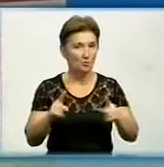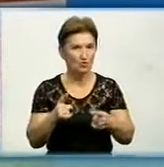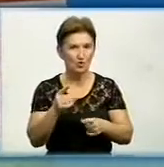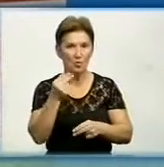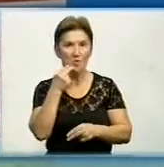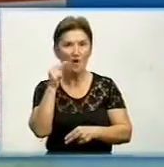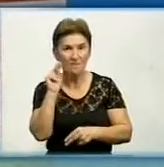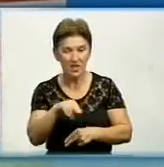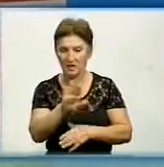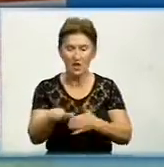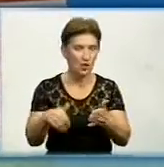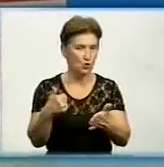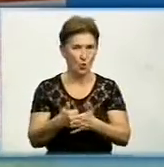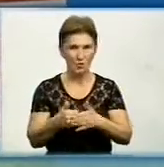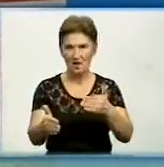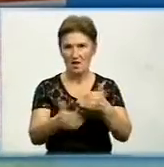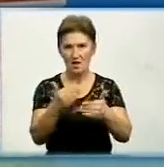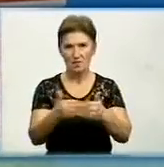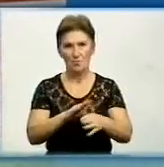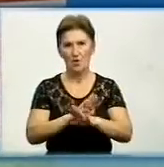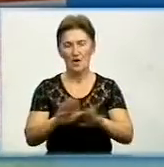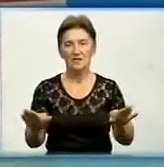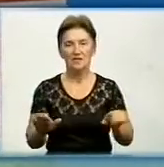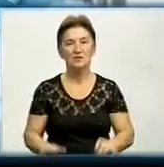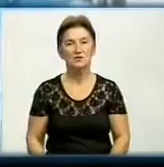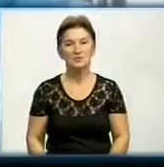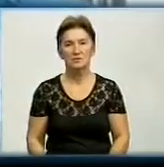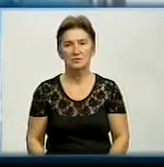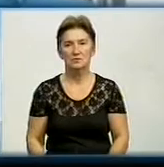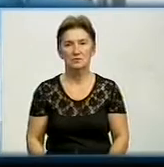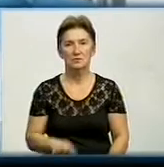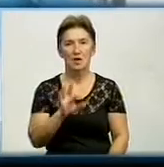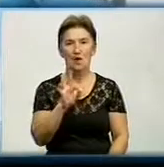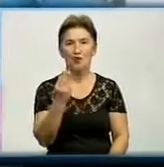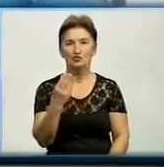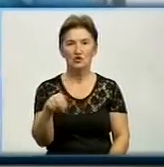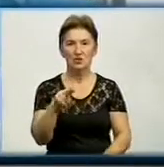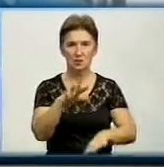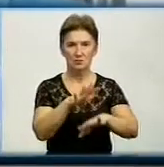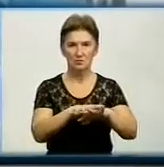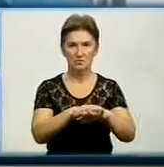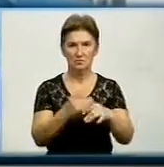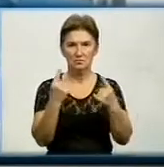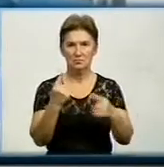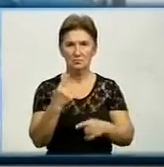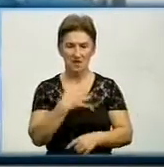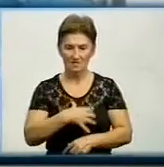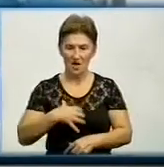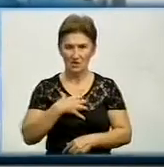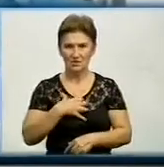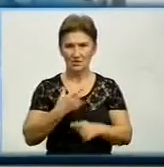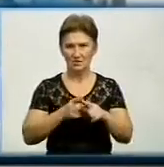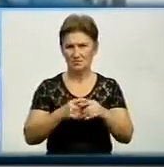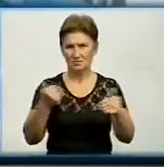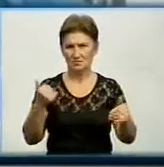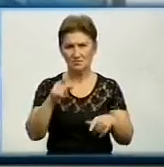і досі непокарані розбиралася Віра Шестакова? Ощадний банк – поважна фінансова контора. Ще донедавна